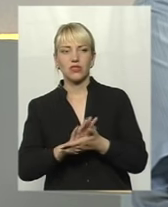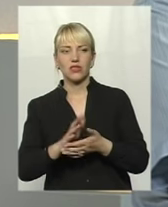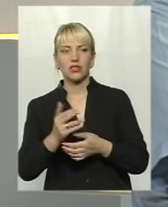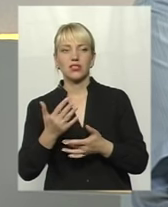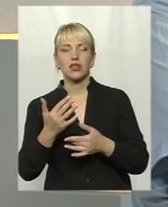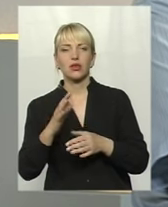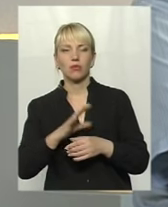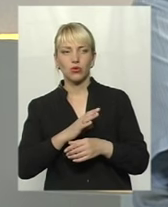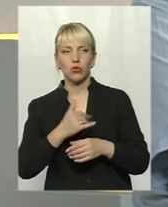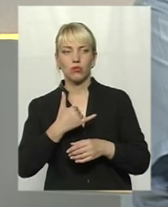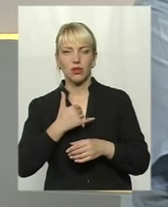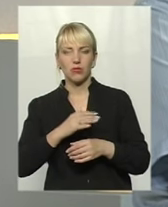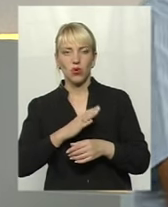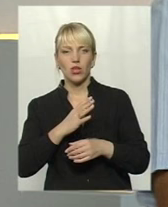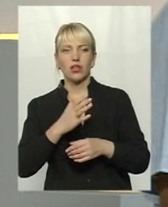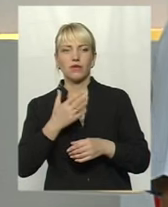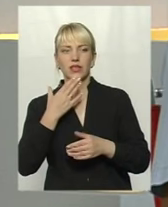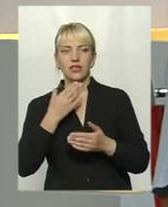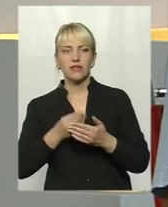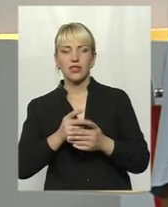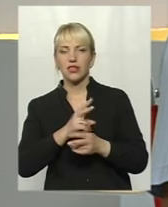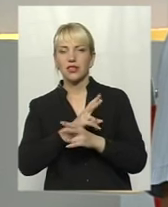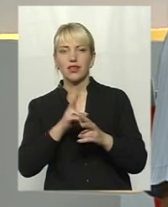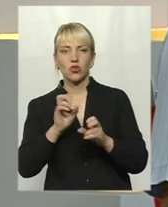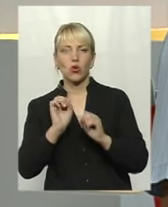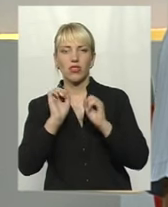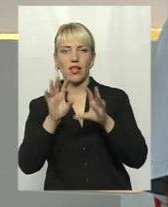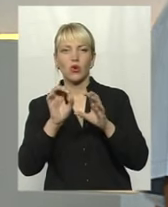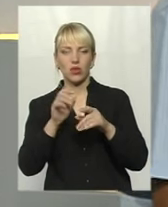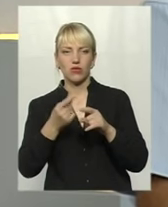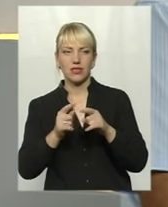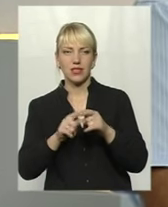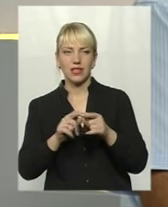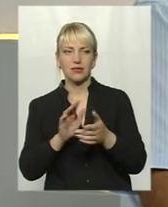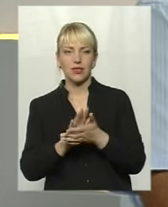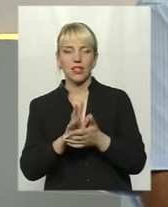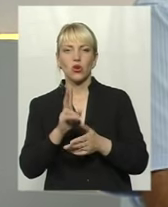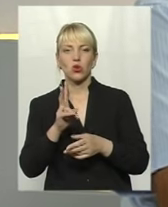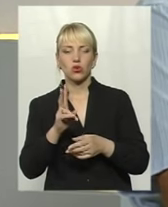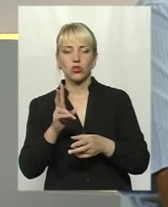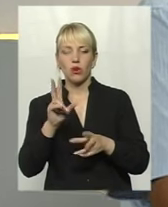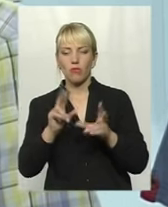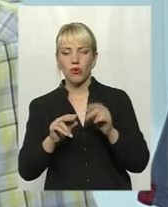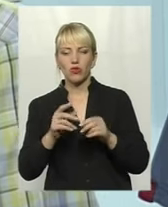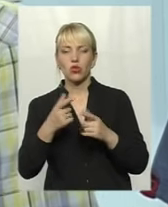У була така можливість, в мене з'яс вітрак, а ніхто не кинуло сміття. Бо всі порахували, що ліпше, десь і кудись, а не кинули на трактор.